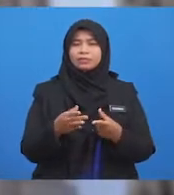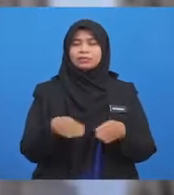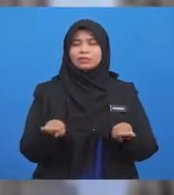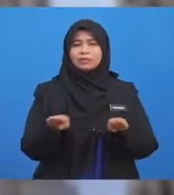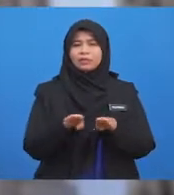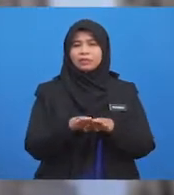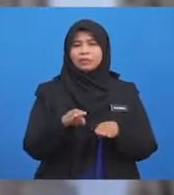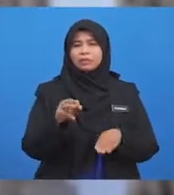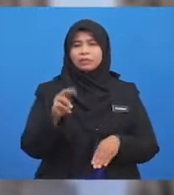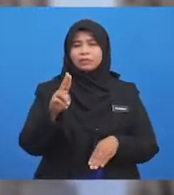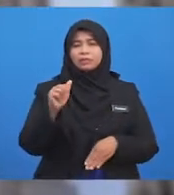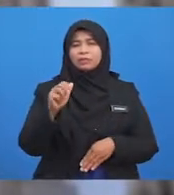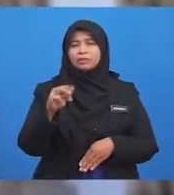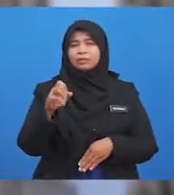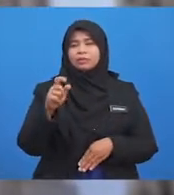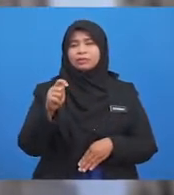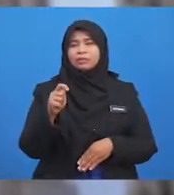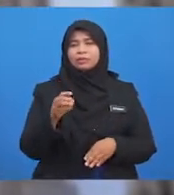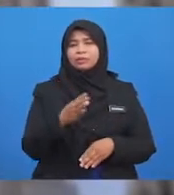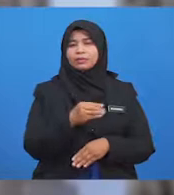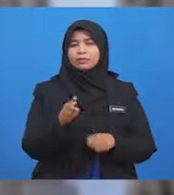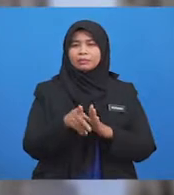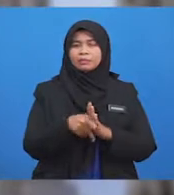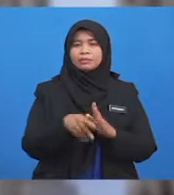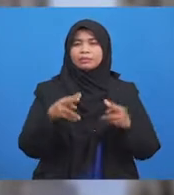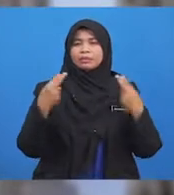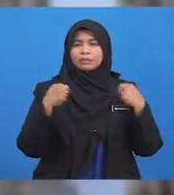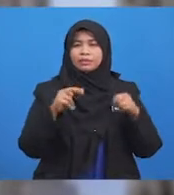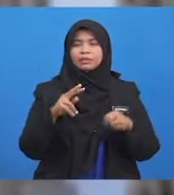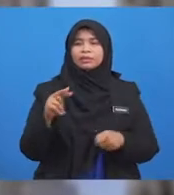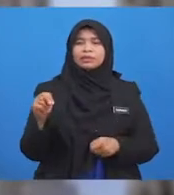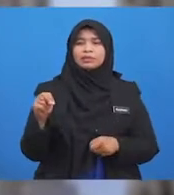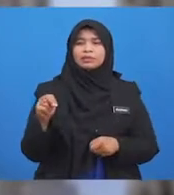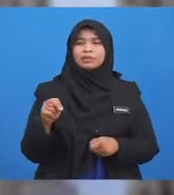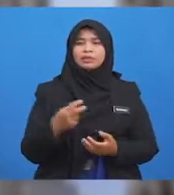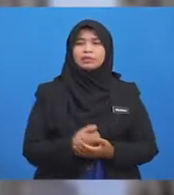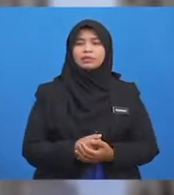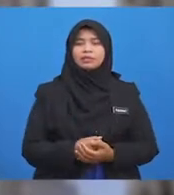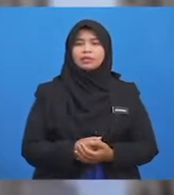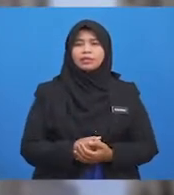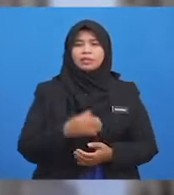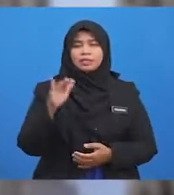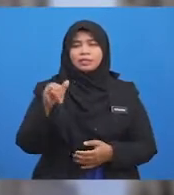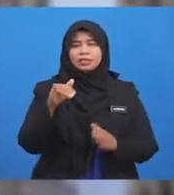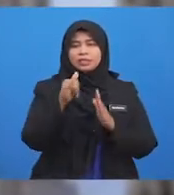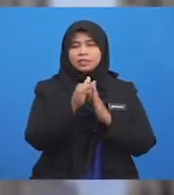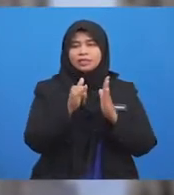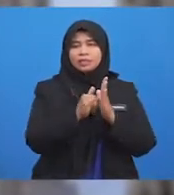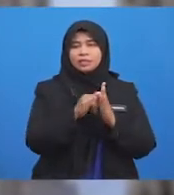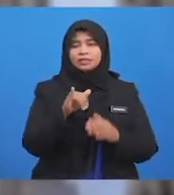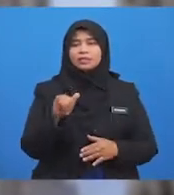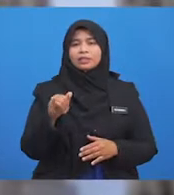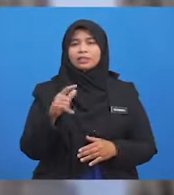muamalat dan perniagaan Pokoknya apa murid-murid? Ya, syaratnya ialah